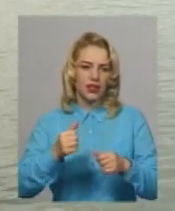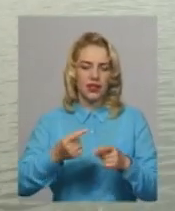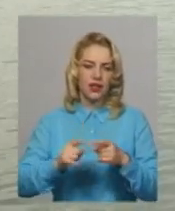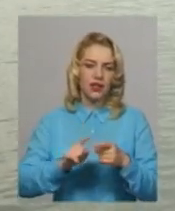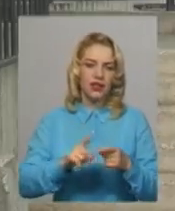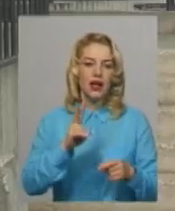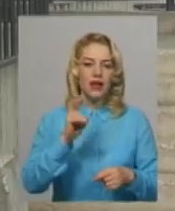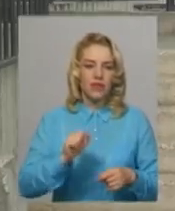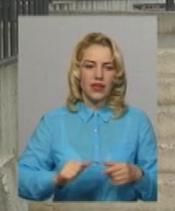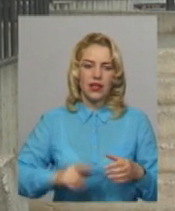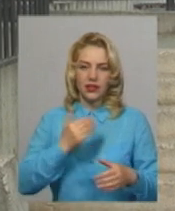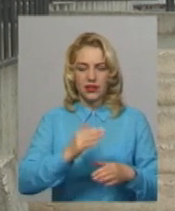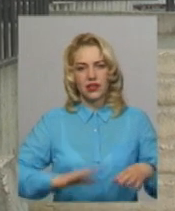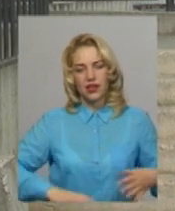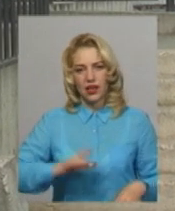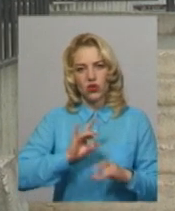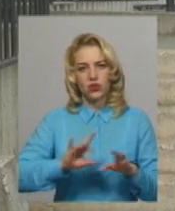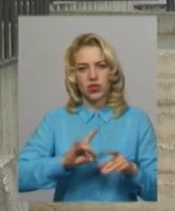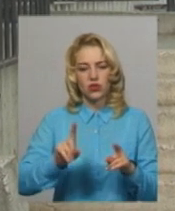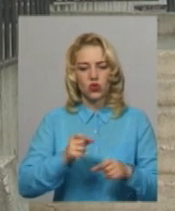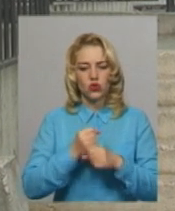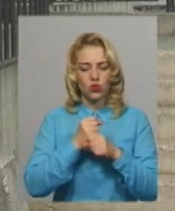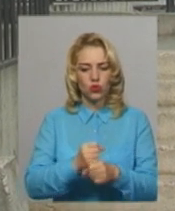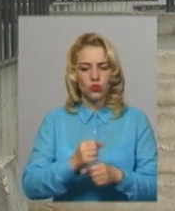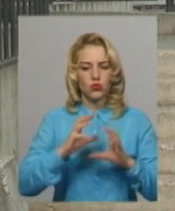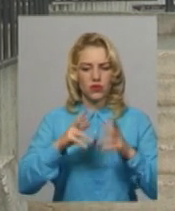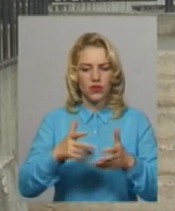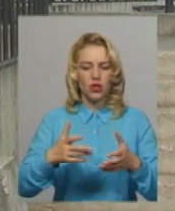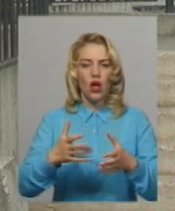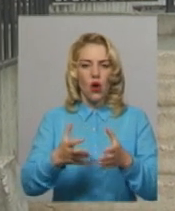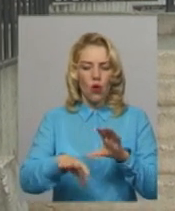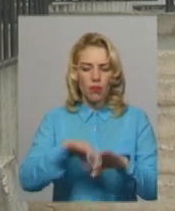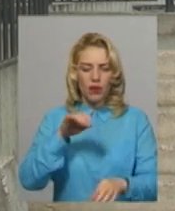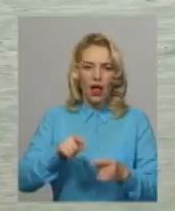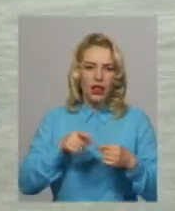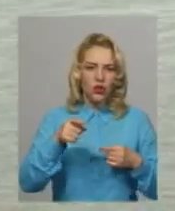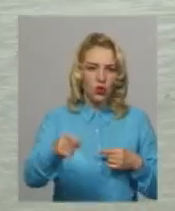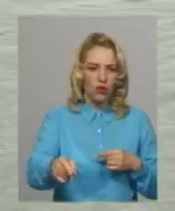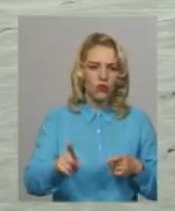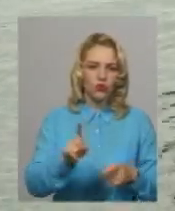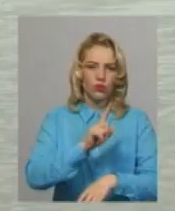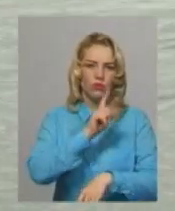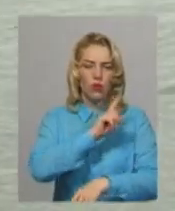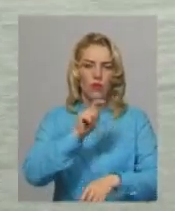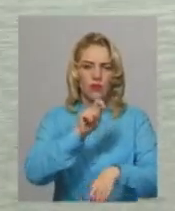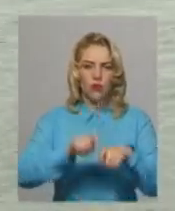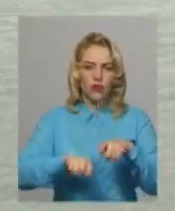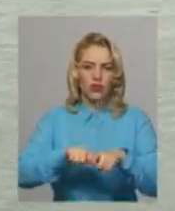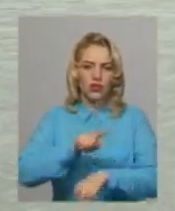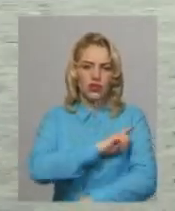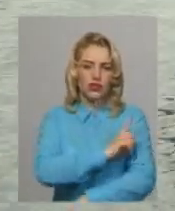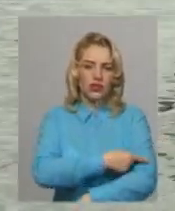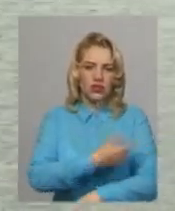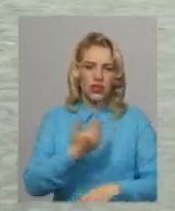тренер України Аркадій Майстер каже, обрали для Кубку світу довгу дистанцію у байдарці-одиночці, щоб перевірити сили перед відбором на Чемпіонат світу.